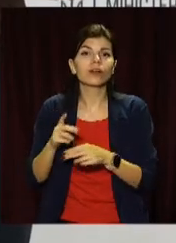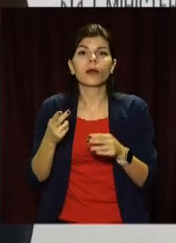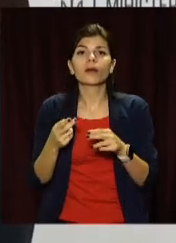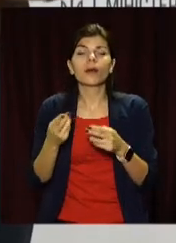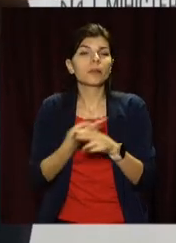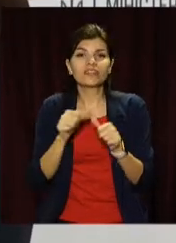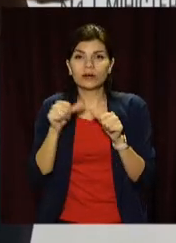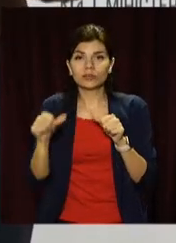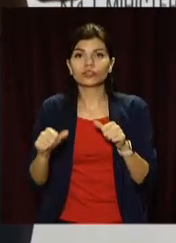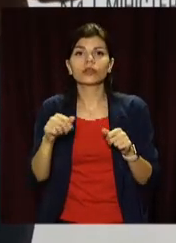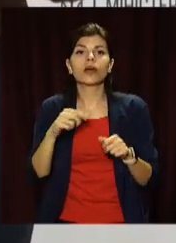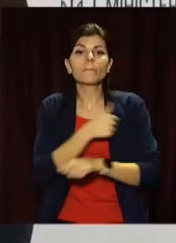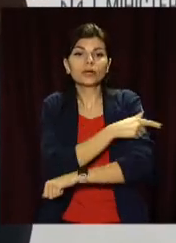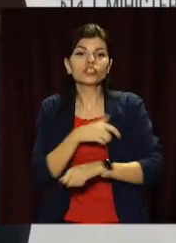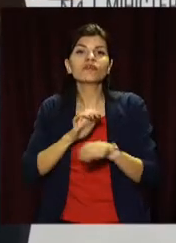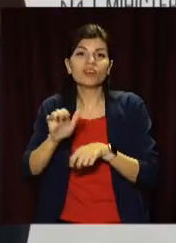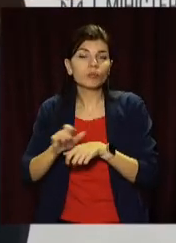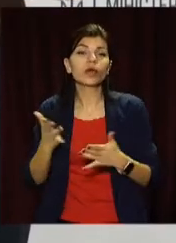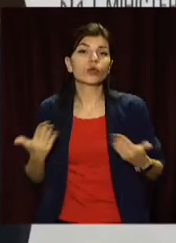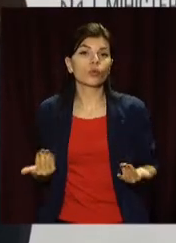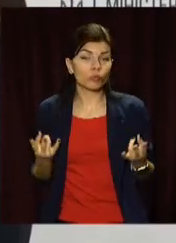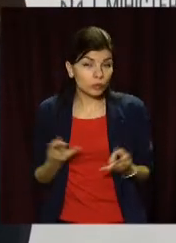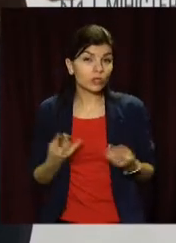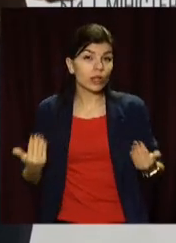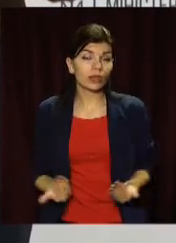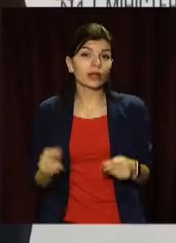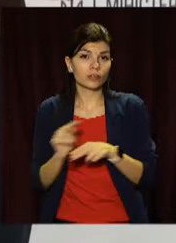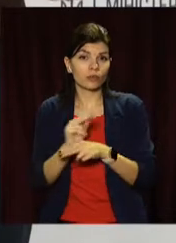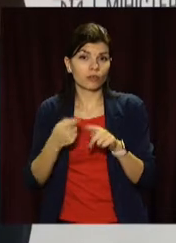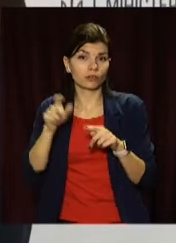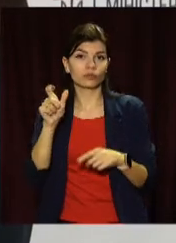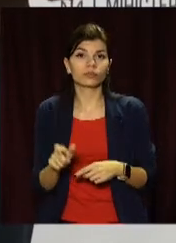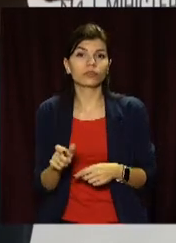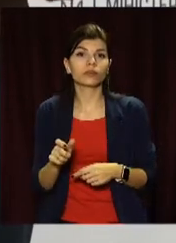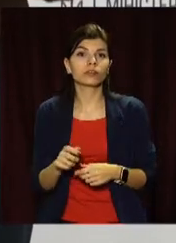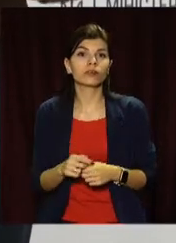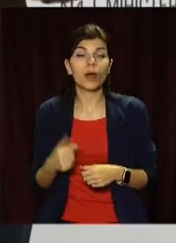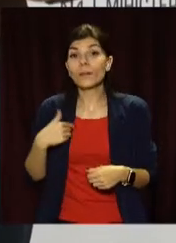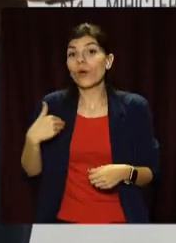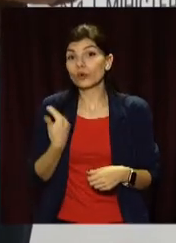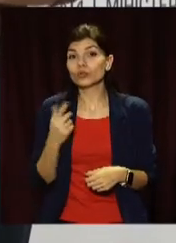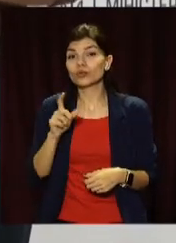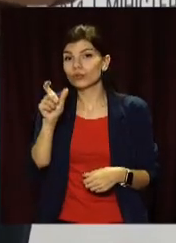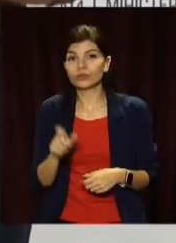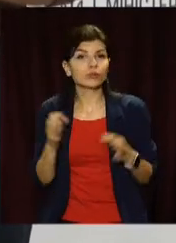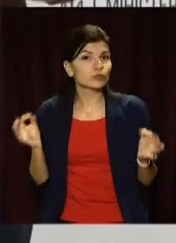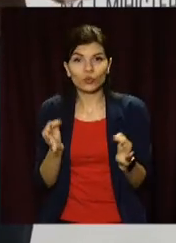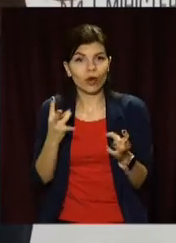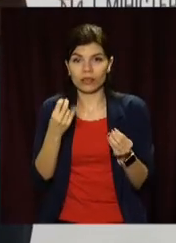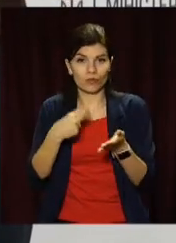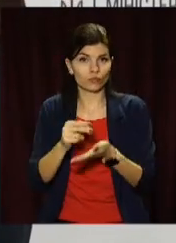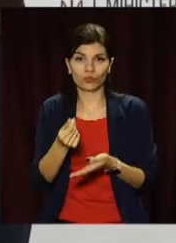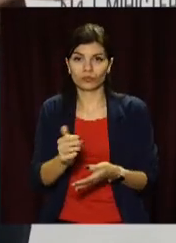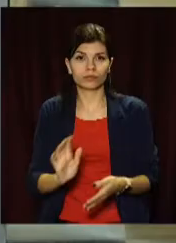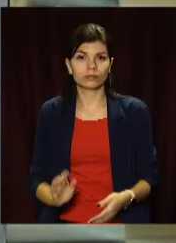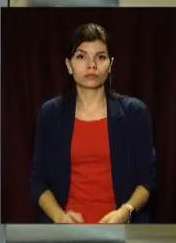медичні вироби, які необхідні для лікування цієї людини. Ми хочемо, щоб людина нічого не купувала.